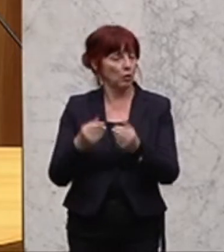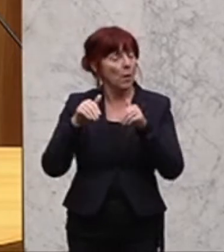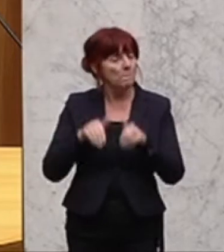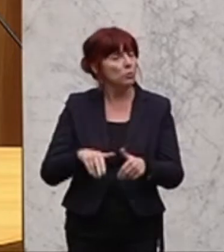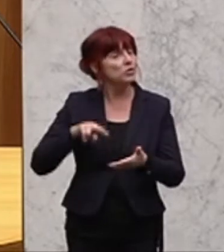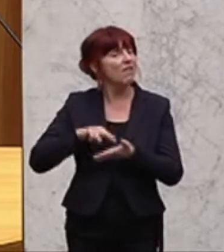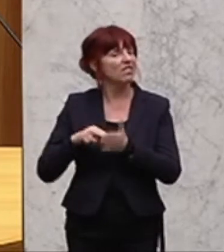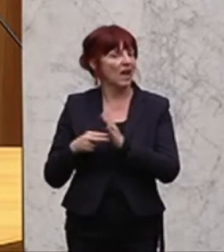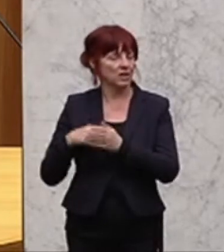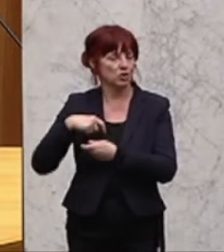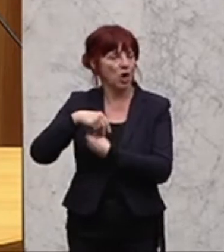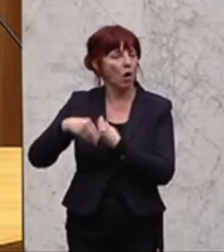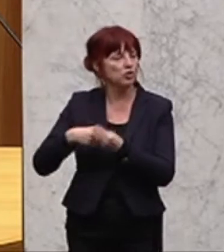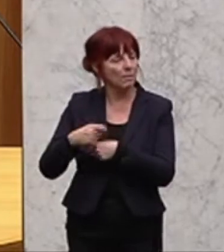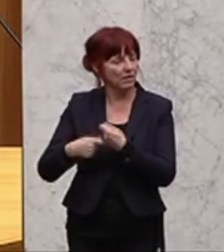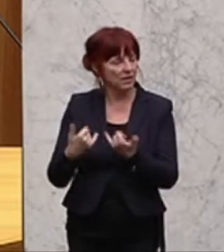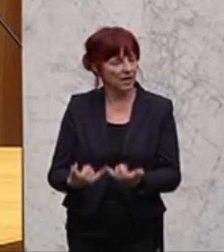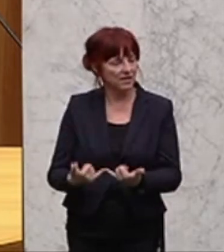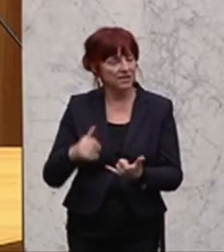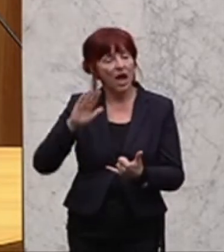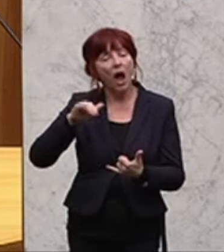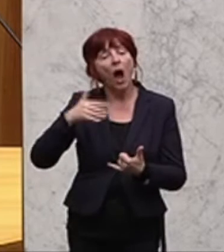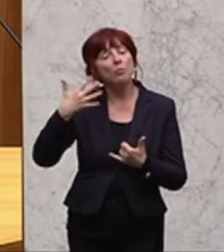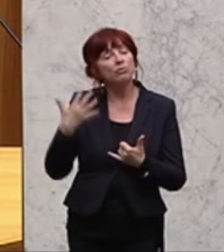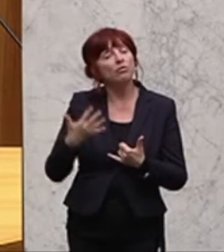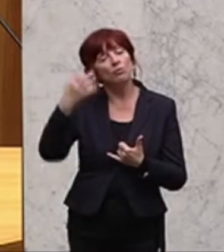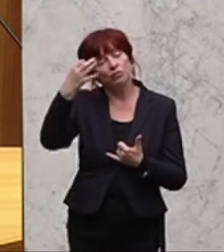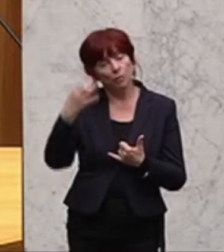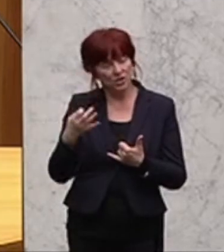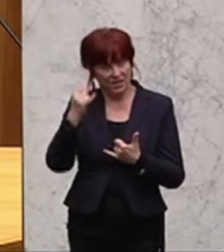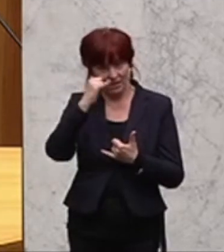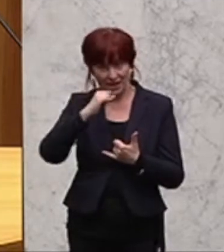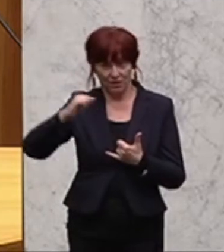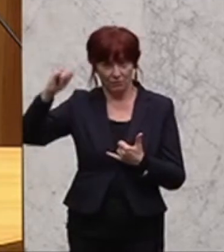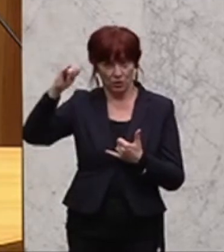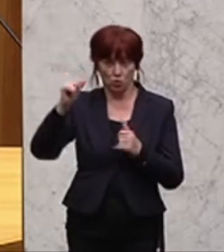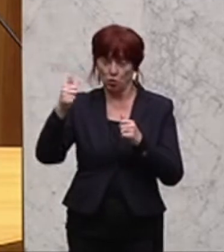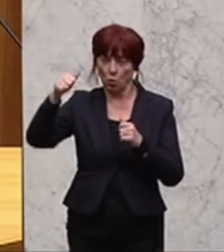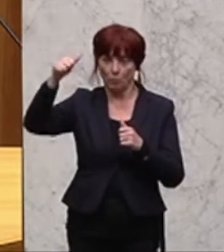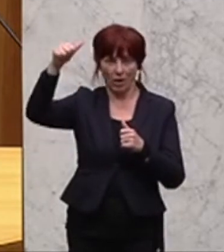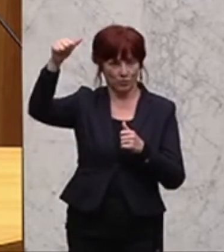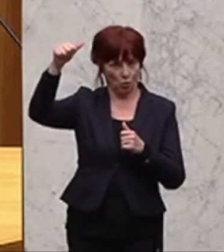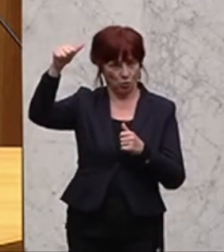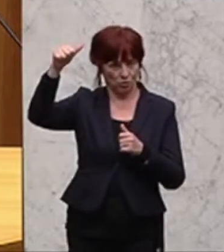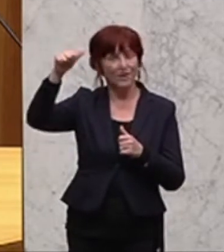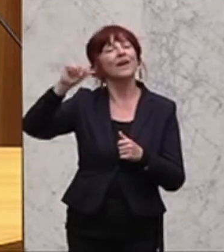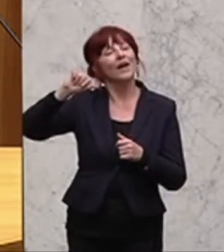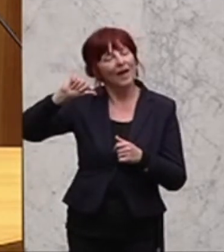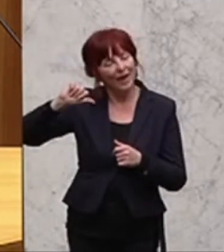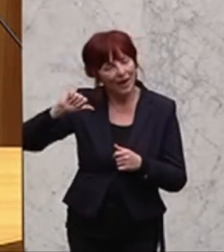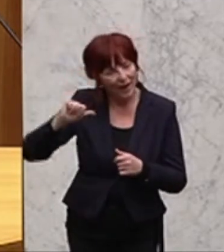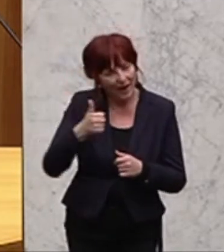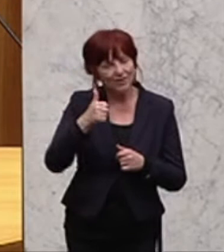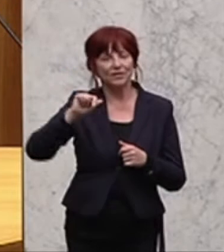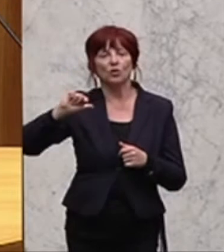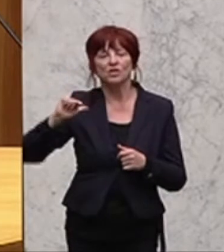Ausarbeitung, denn die Antwort ist, ab 5% der aufgelaufenen Inflation, also kumulierte Inflation, werden die ersten beiden